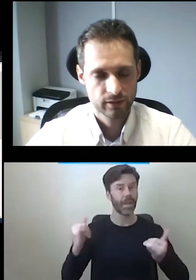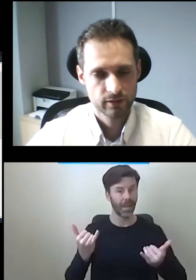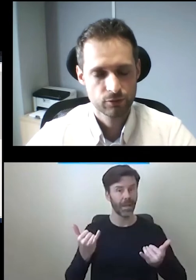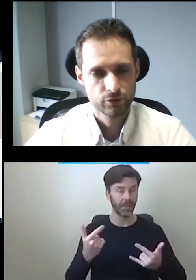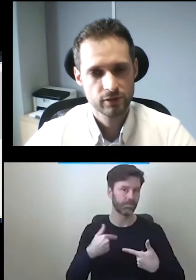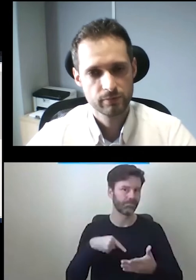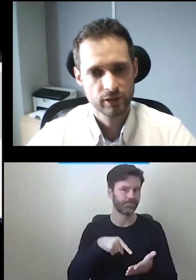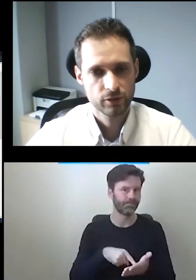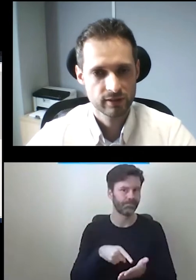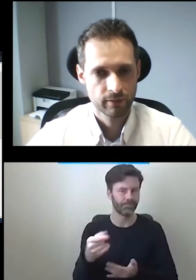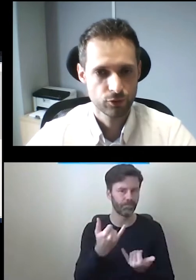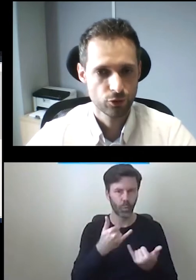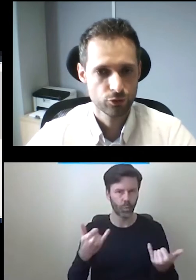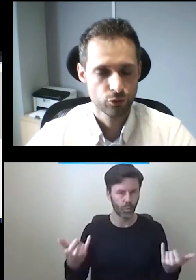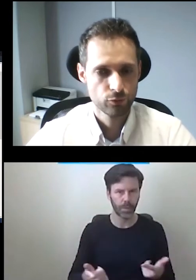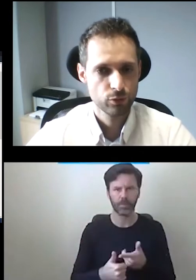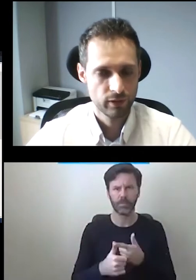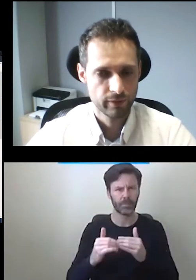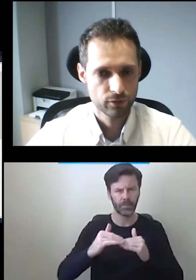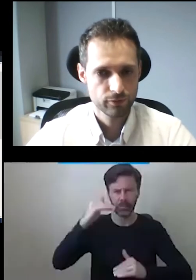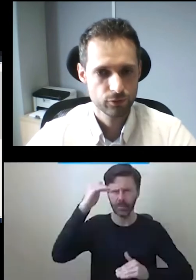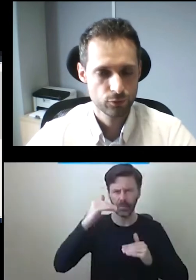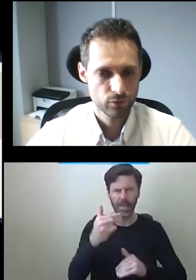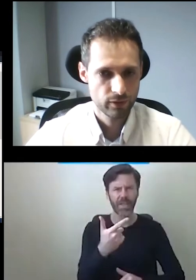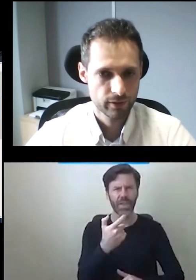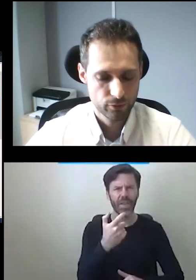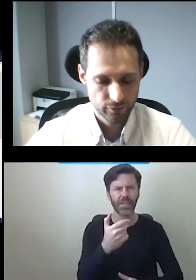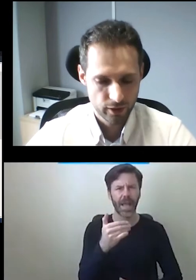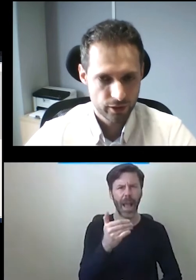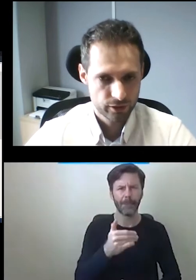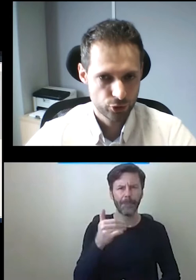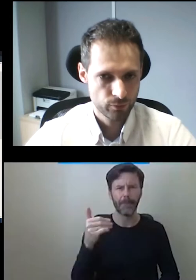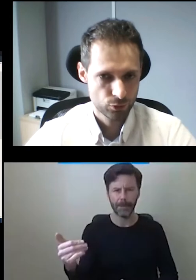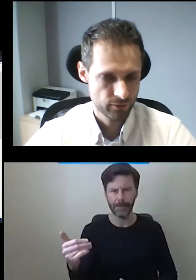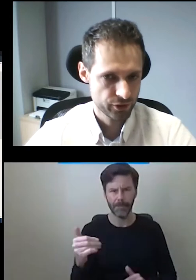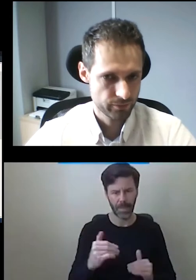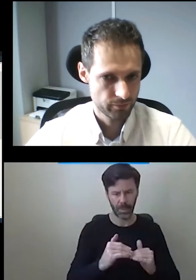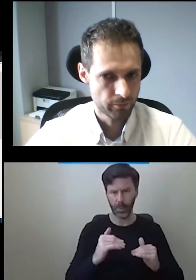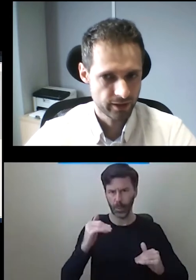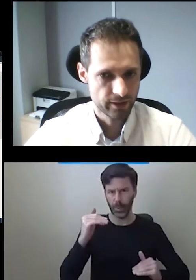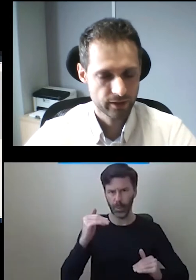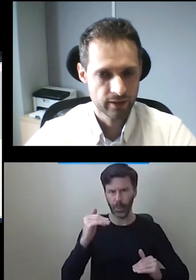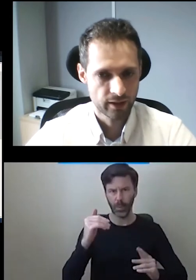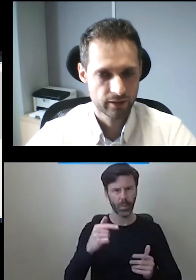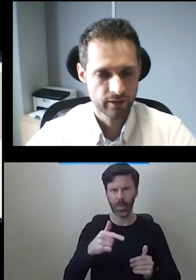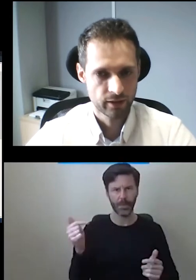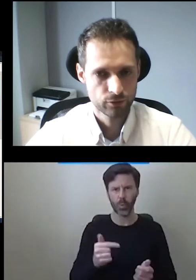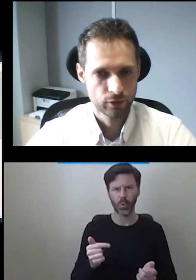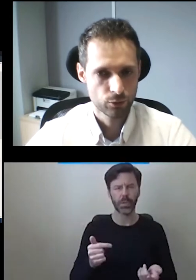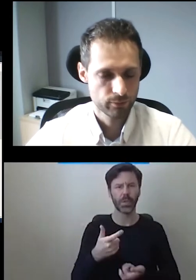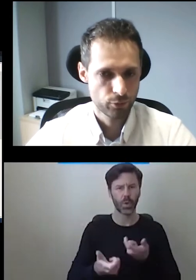tych różnic. Pierwsza to jest tam do 200 mm. Do 200 mm nie musimy używać barierek na